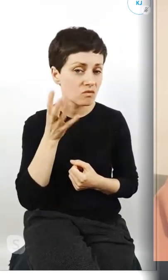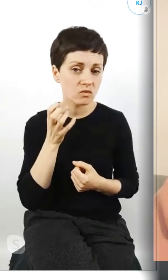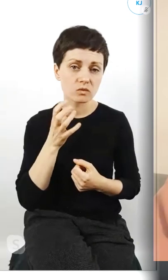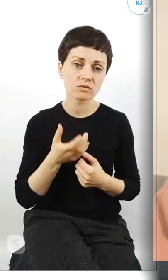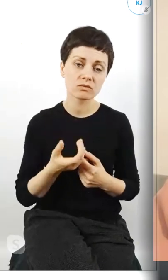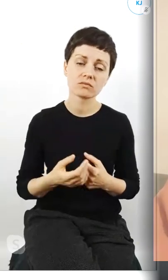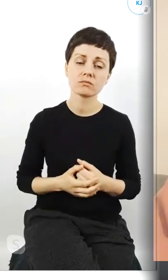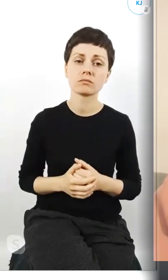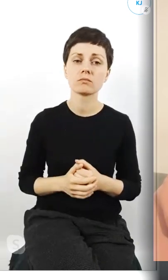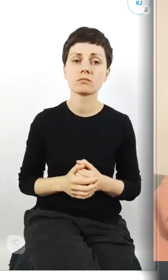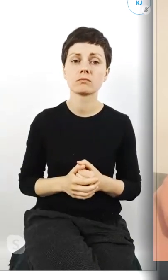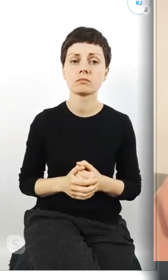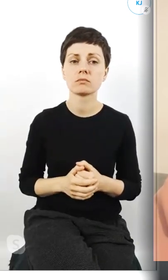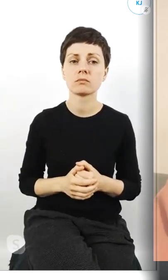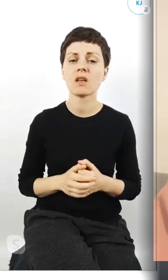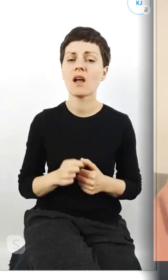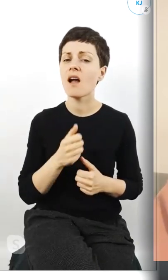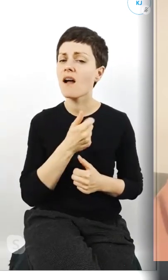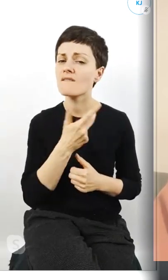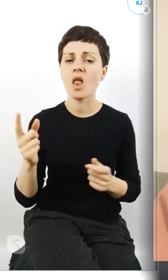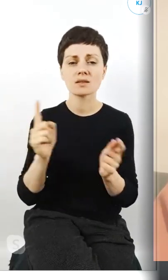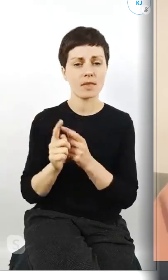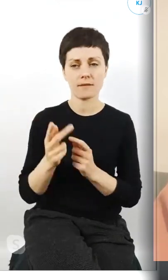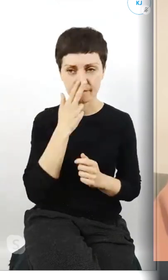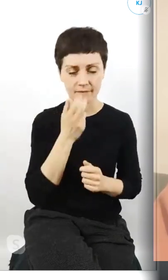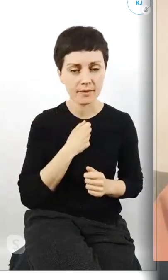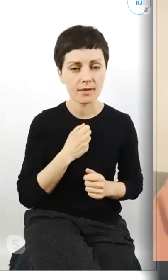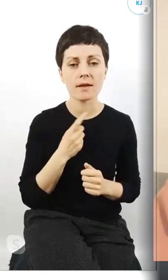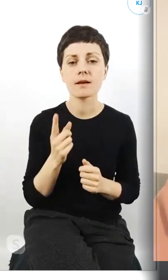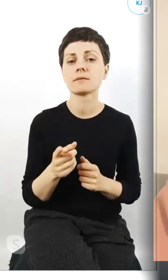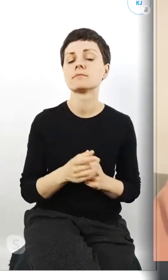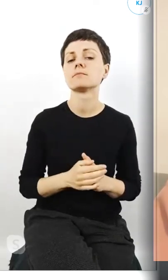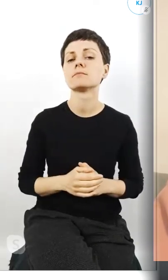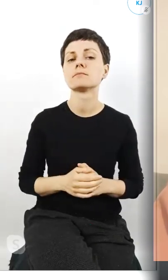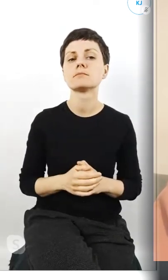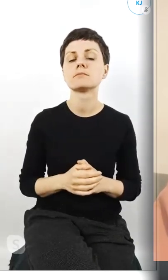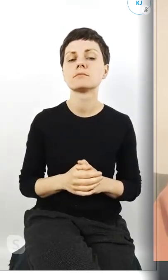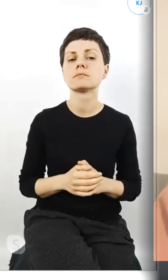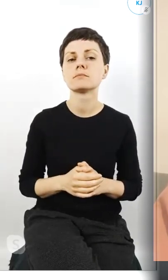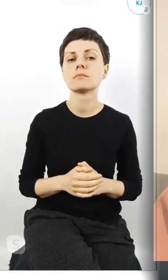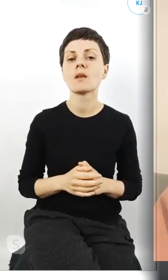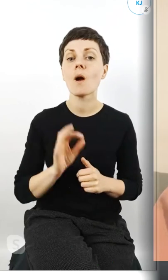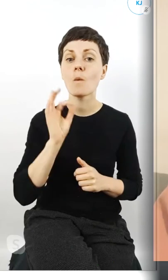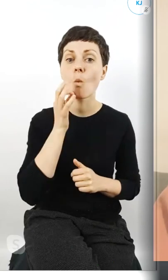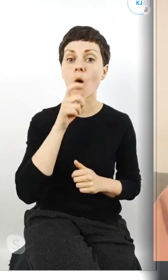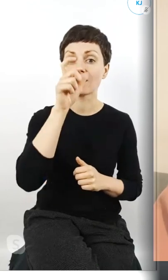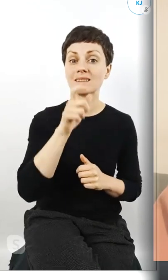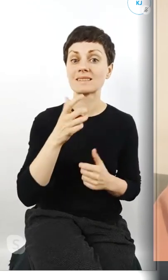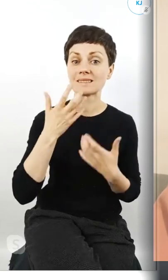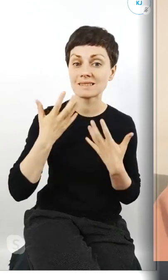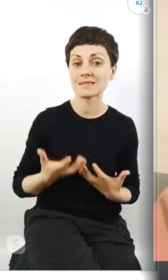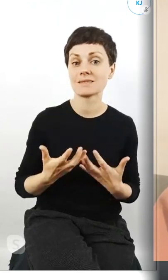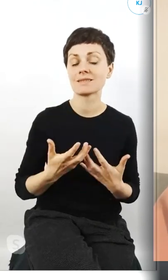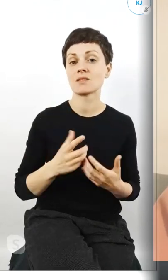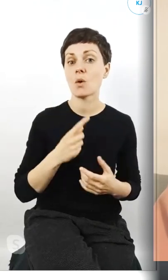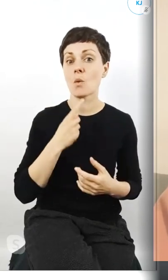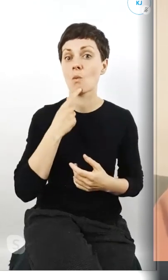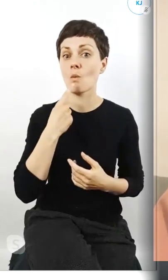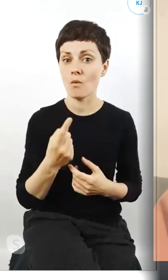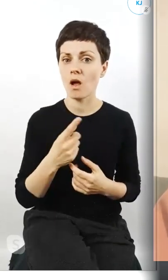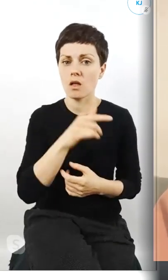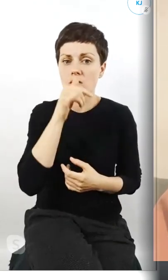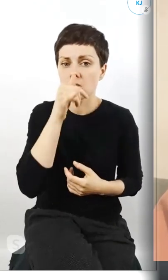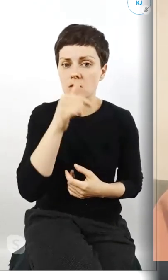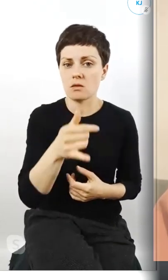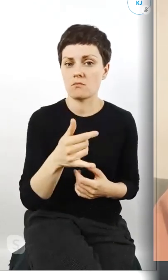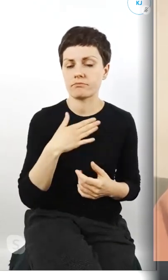nawet na wielu spotkaniach to widać kiedy młody próbuje się dorwać do głosu a nie może